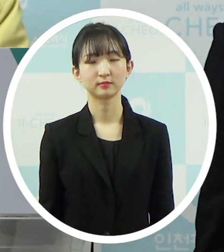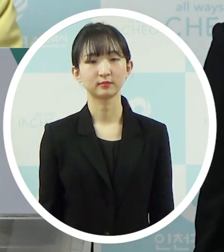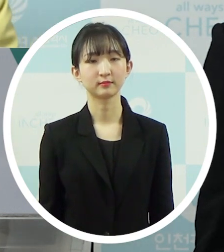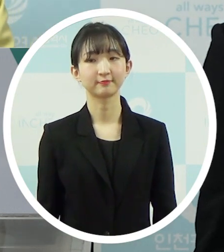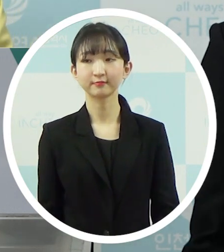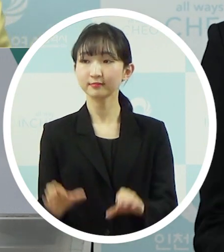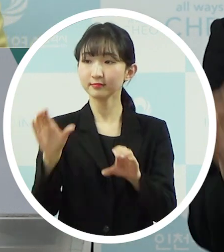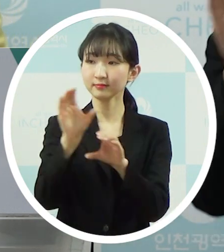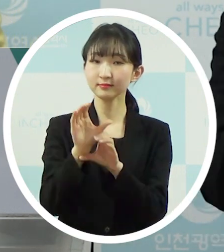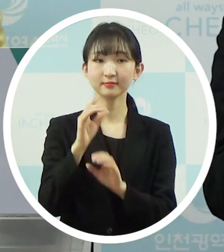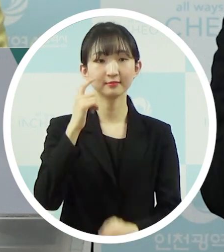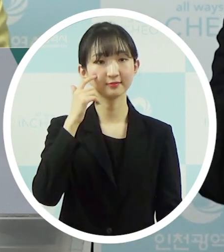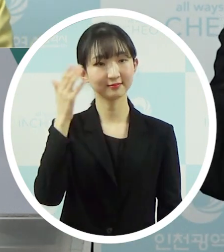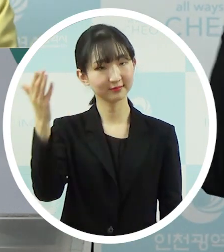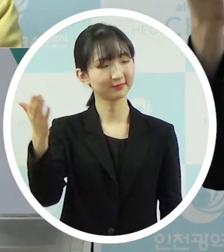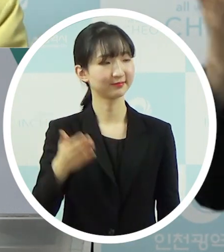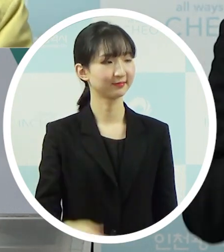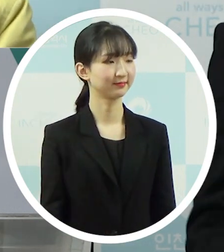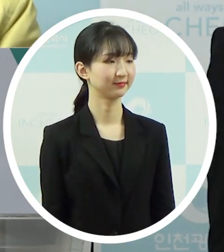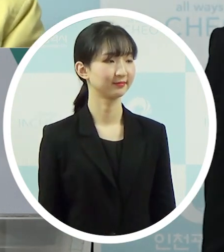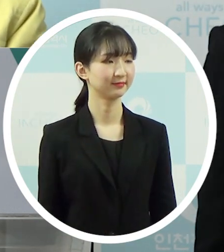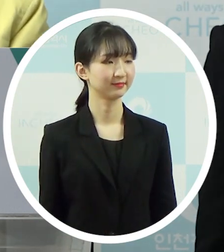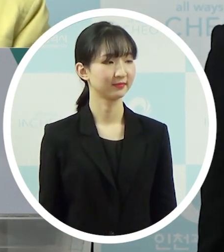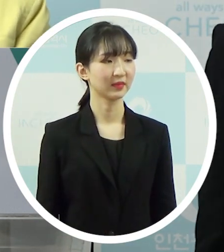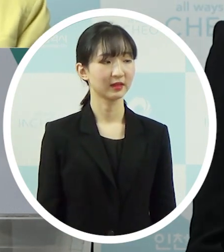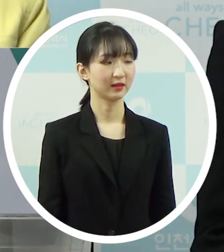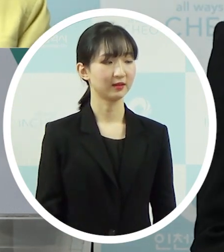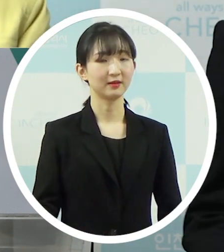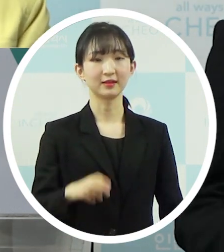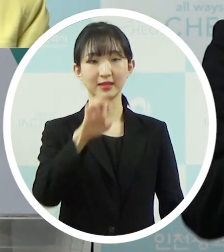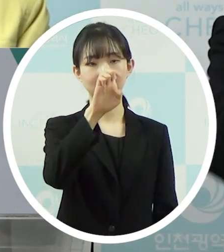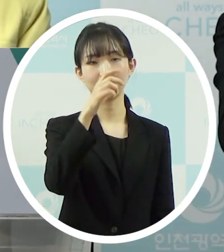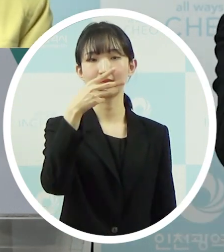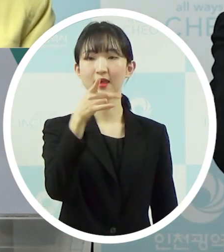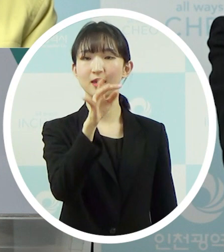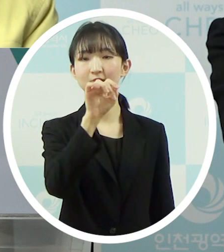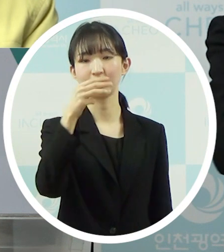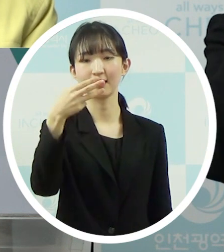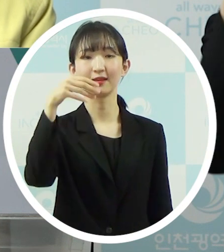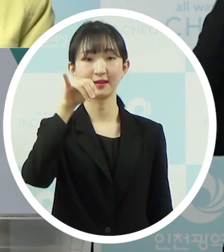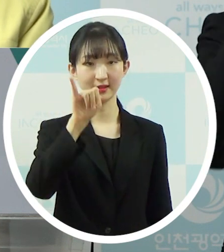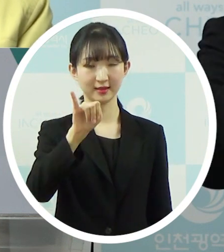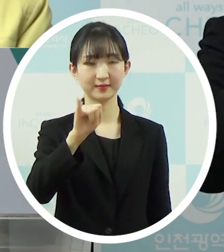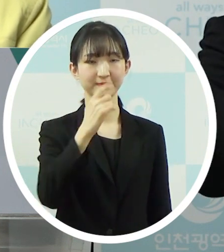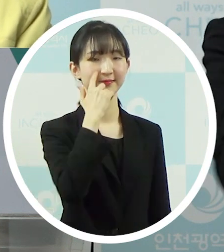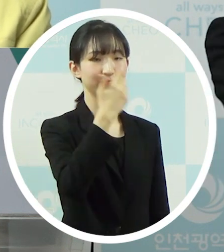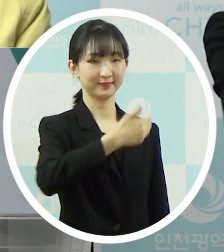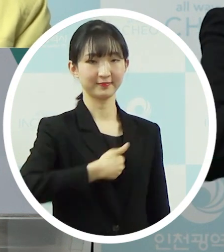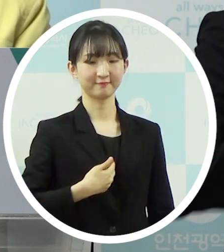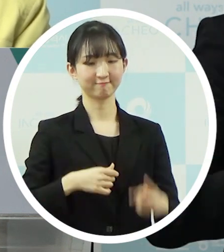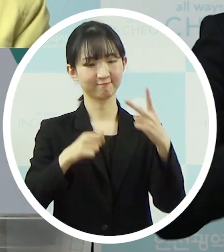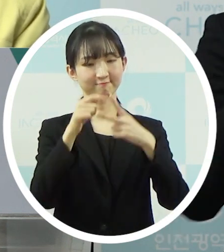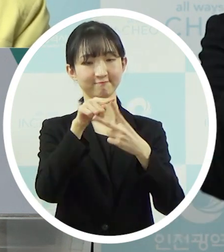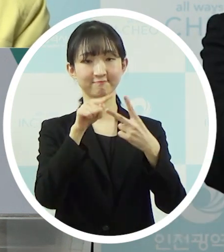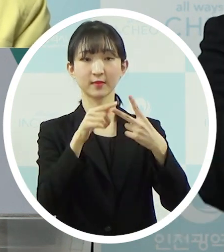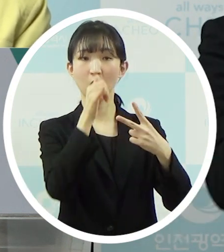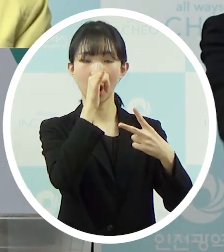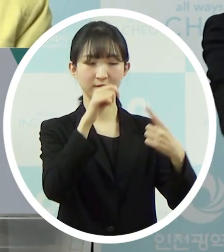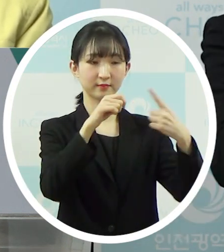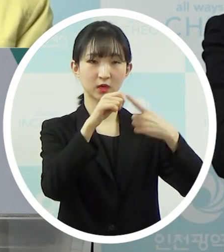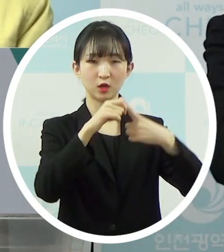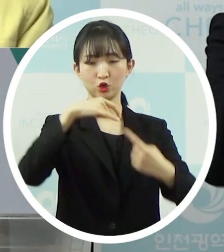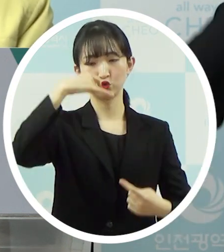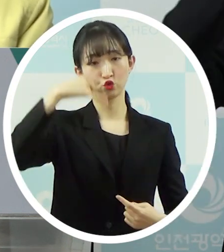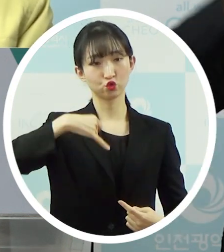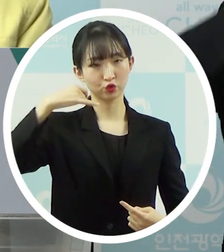네 또 질문을 주십시오. 2대1의 이종일 기자입니다. 두 가지 여쭙이 있는데 하나는 중국